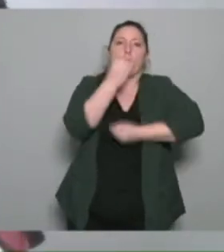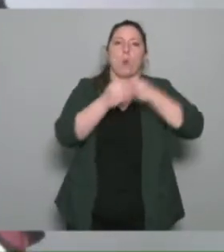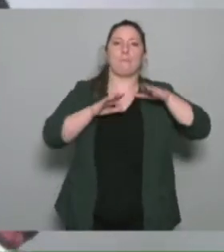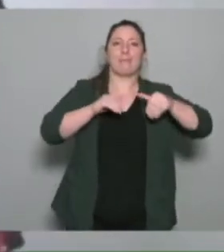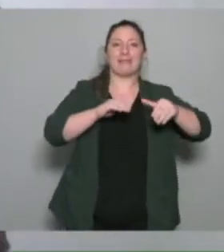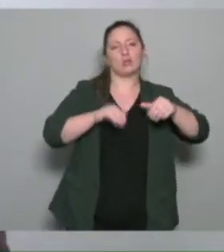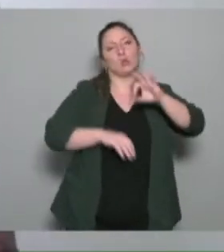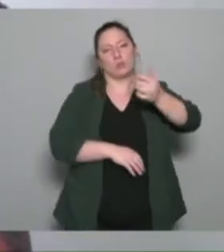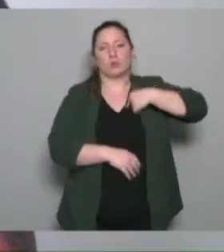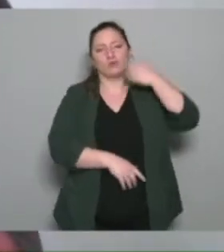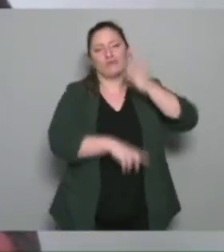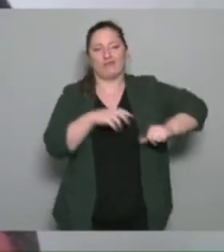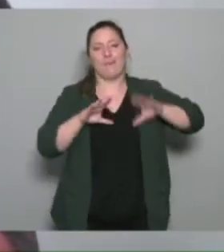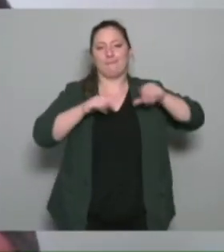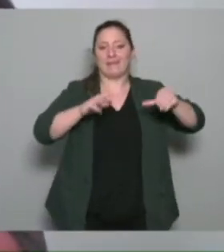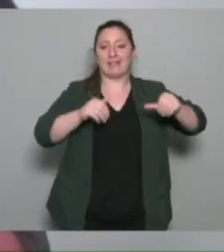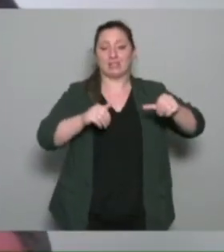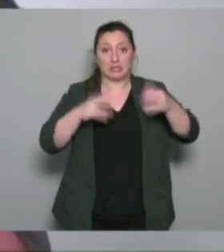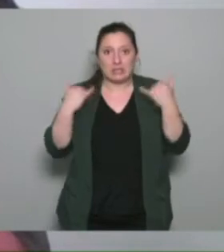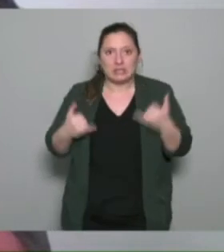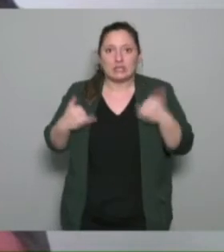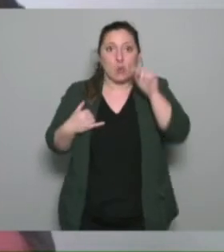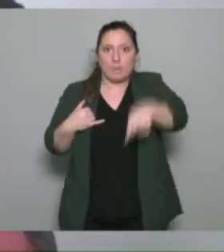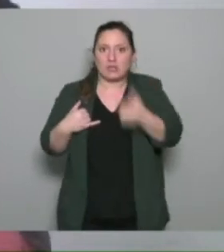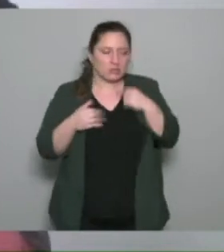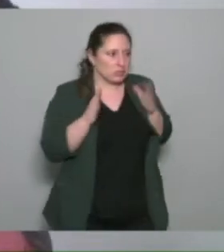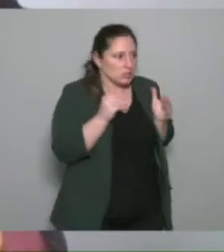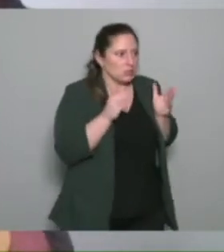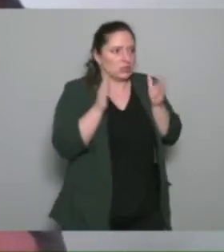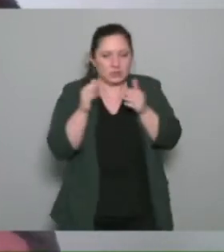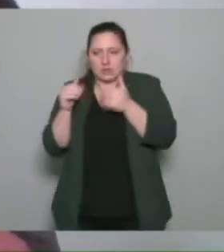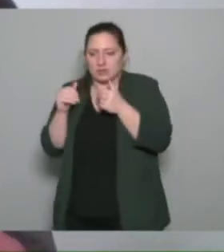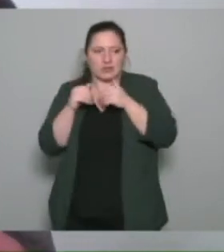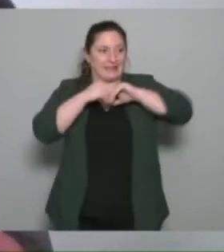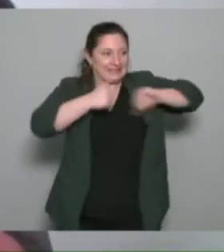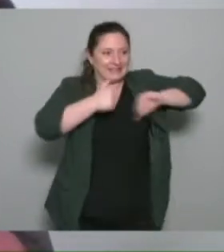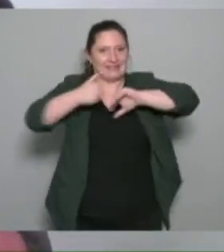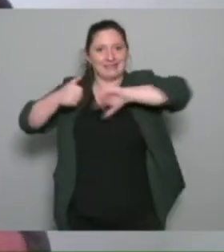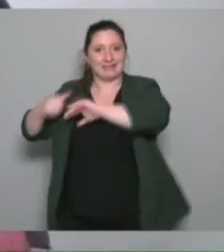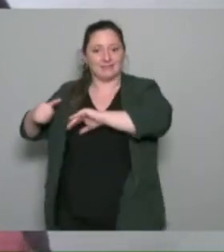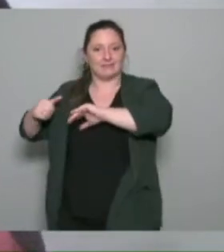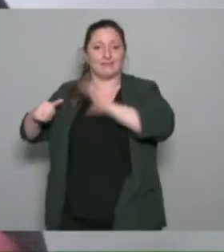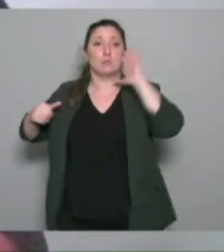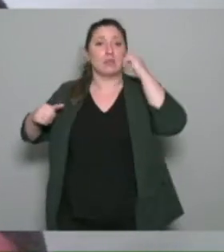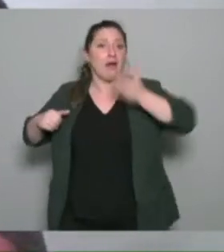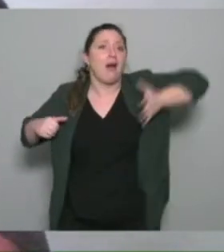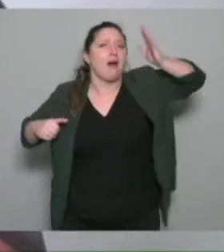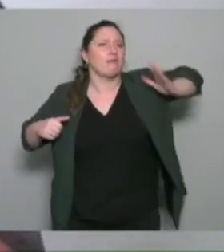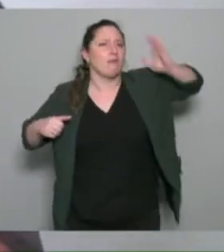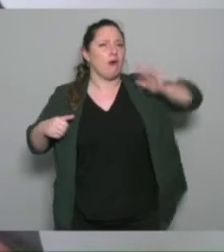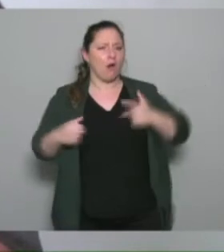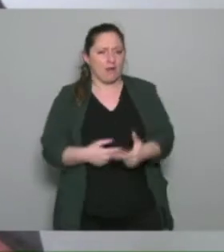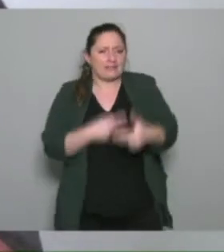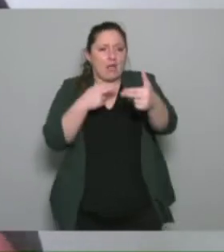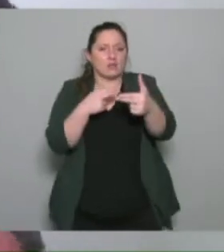cloisonné donc à chaque fois quand on finissait une séance on faisait un rapport de chaque